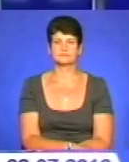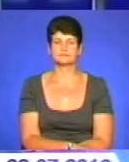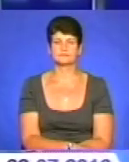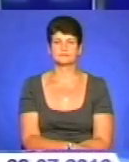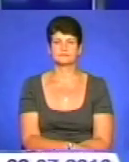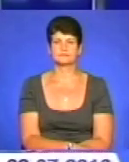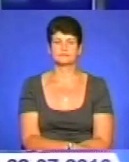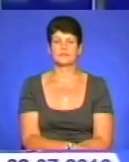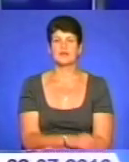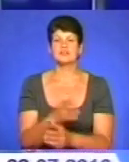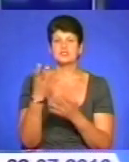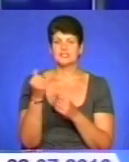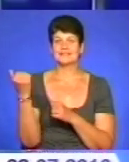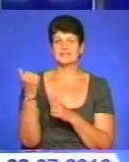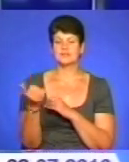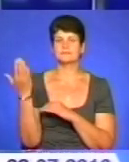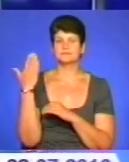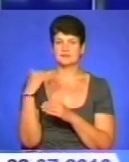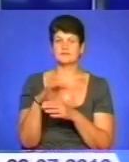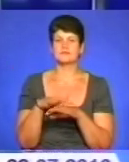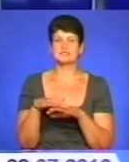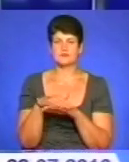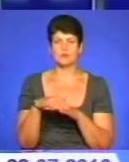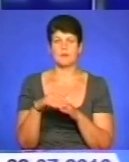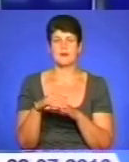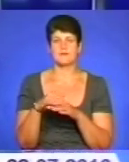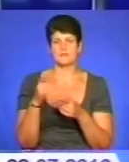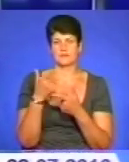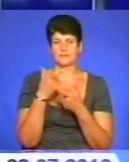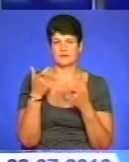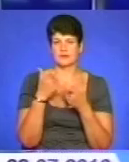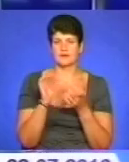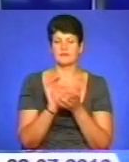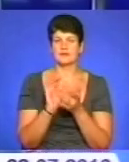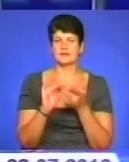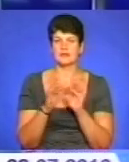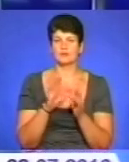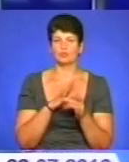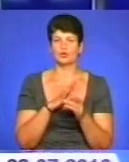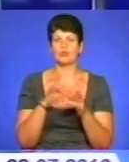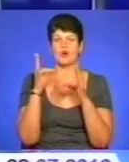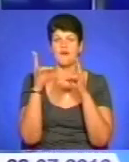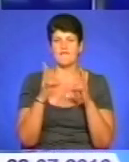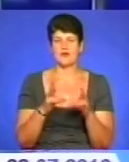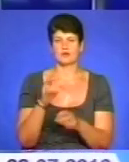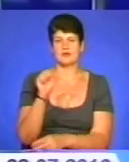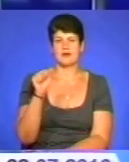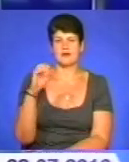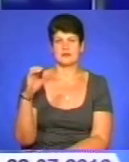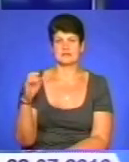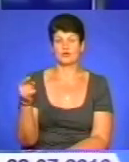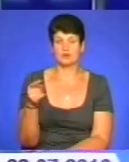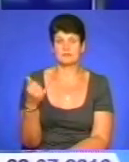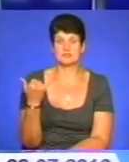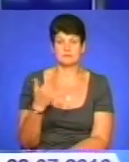Ще тиждень тому у засобах масової інформації з'явилось повідомлення про аварію на Хмельницькій АЕС. Тернополяни ж